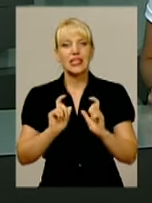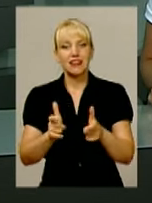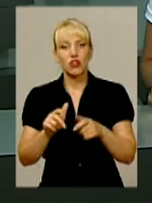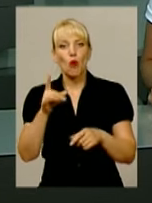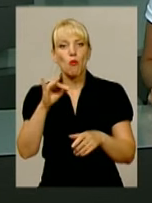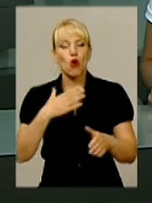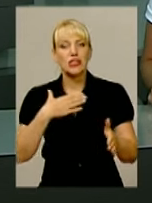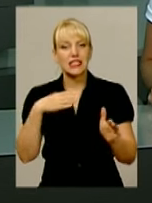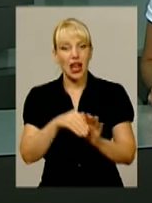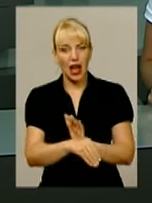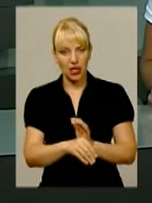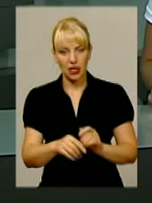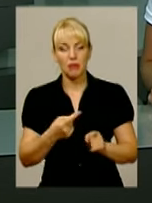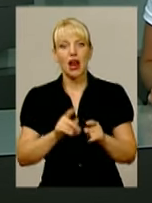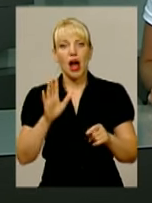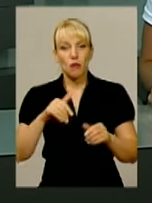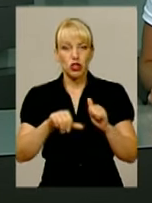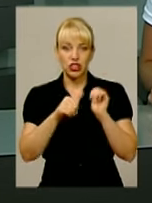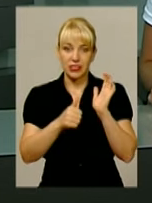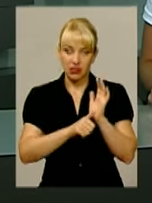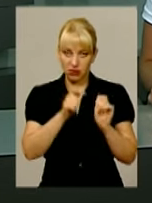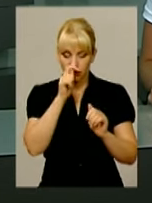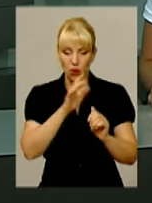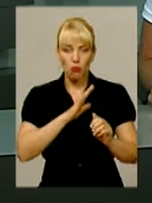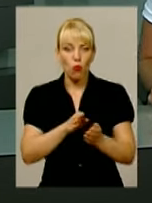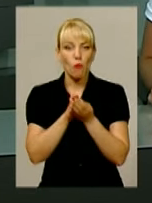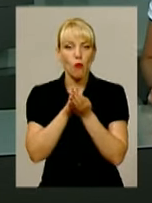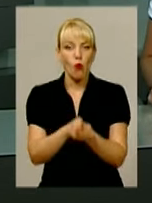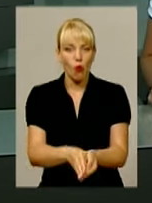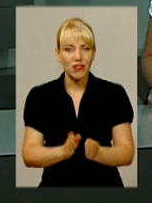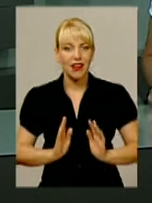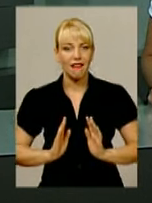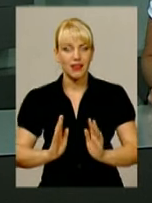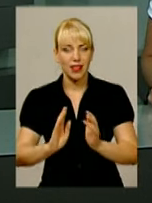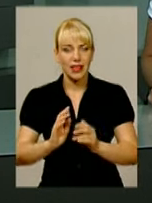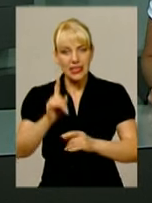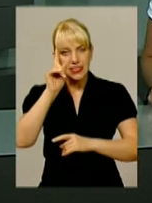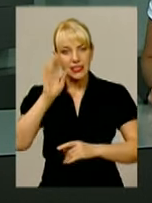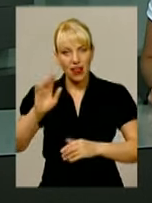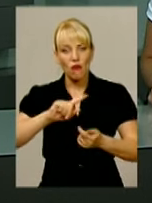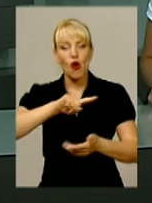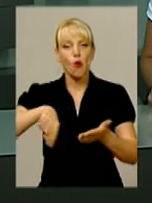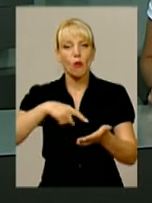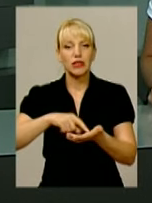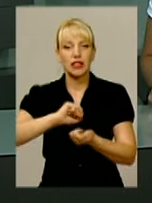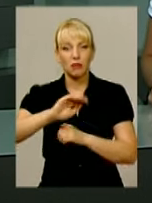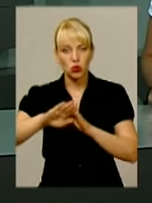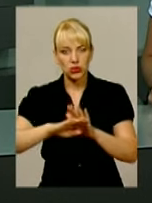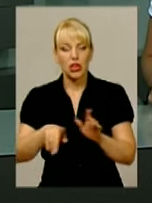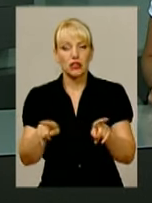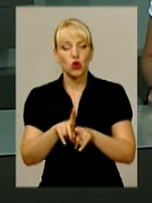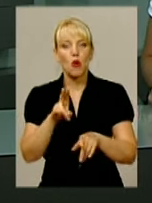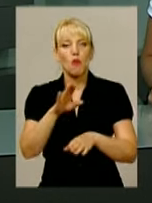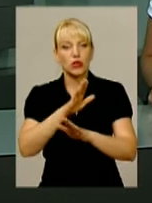героя поховали на Алеї Слави в Кам'янці-Подільському. Посмертно військовослужбовець нагороджений орденом за мужність третього ступеня та